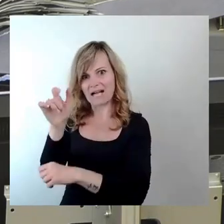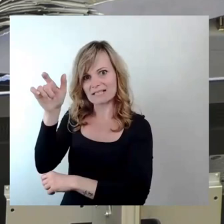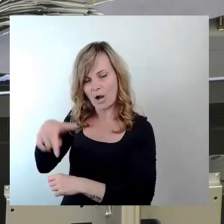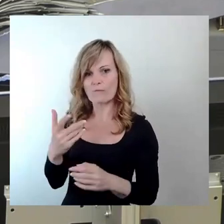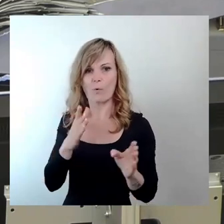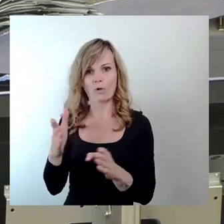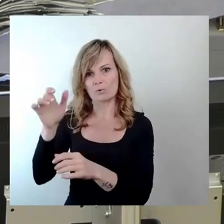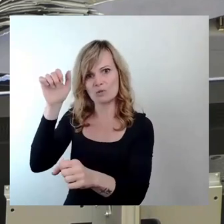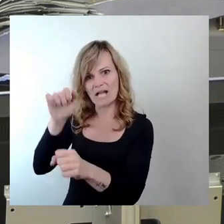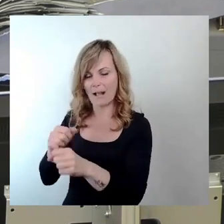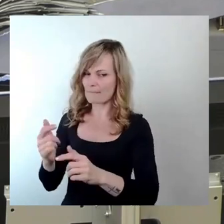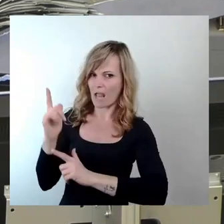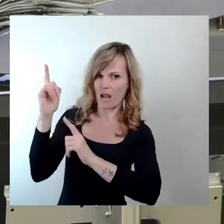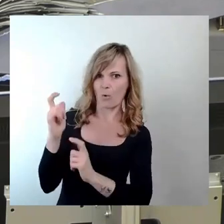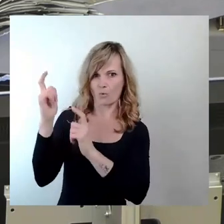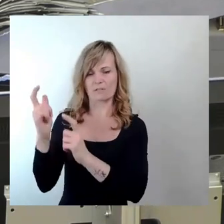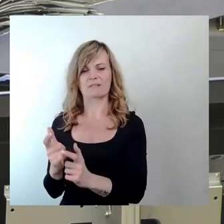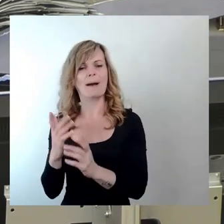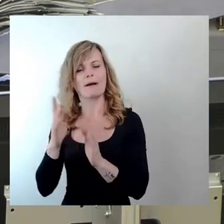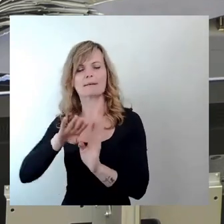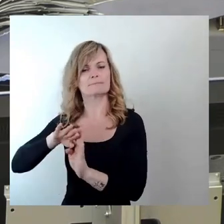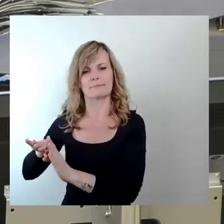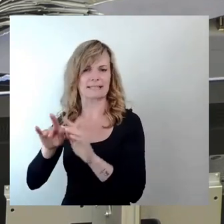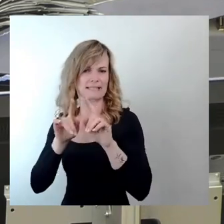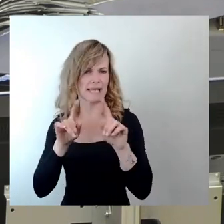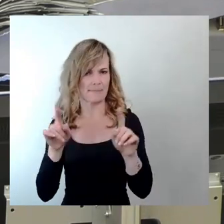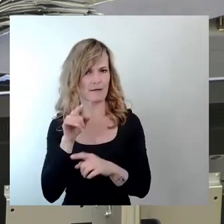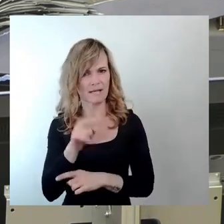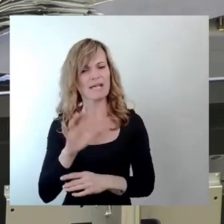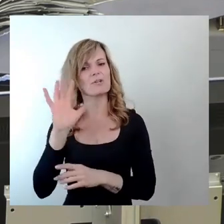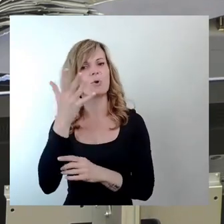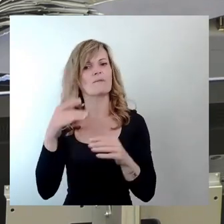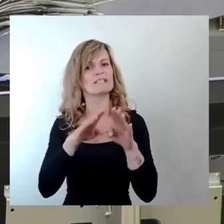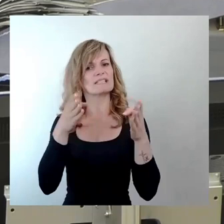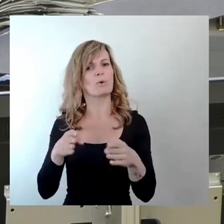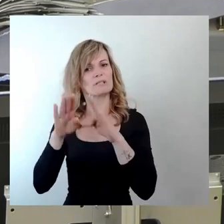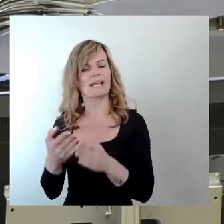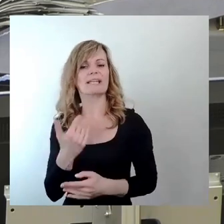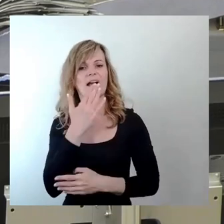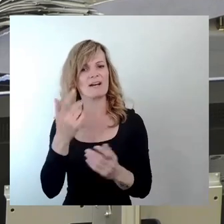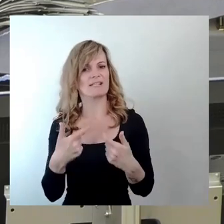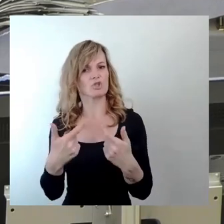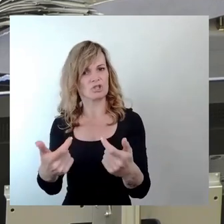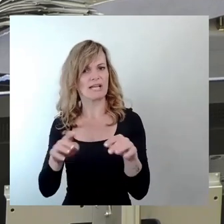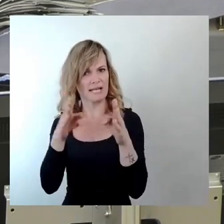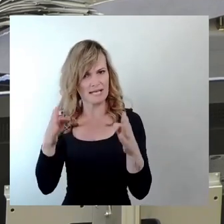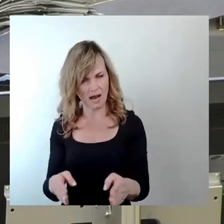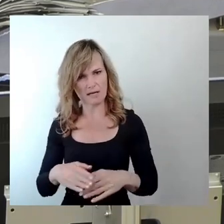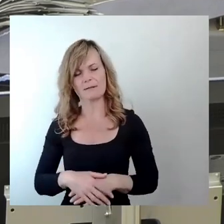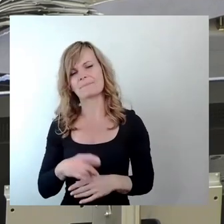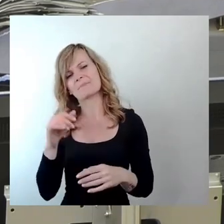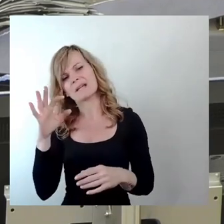darum geht es ja heute nur am Rande. Es geht um die Servicecontainer der Wasserskianlage. Im Bisklos, Technik und dergleichen.